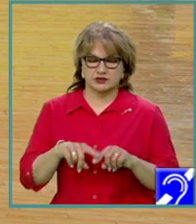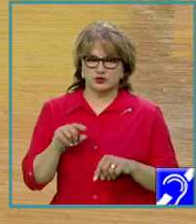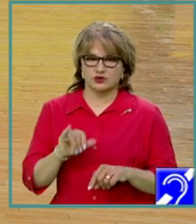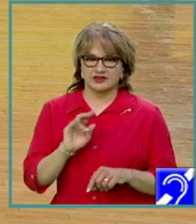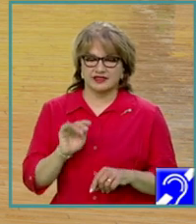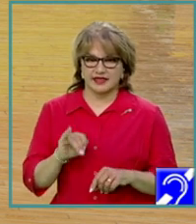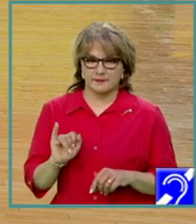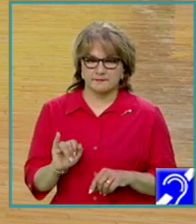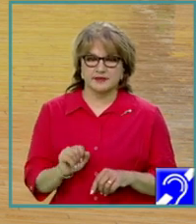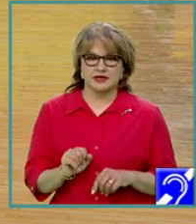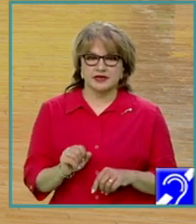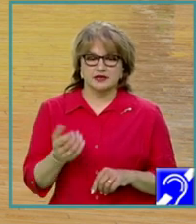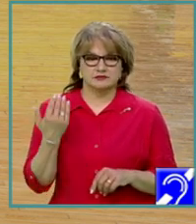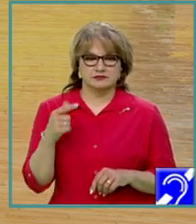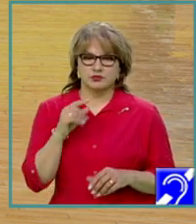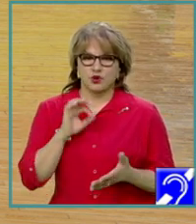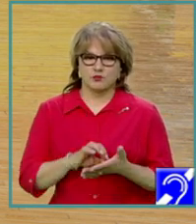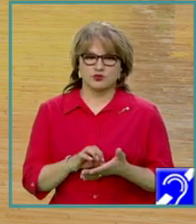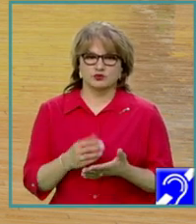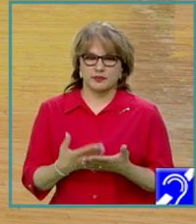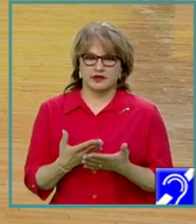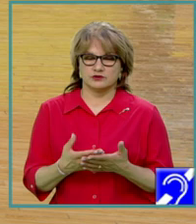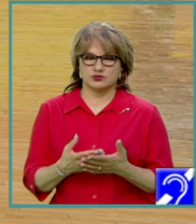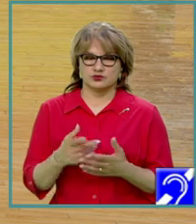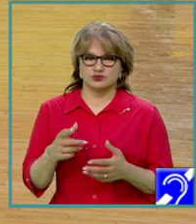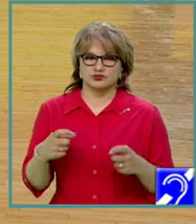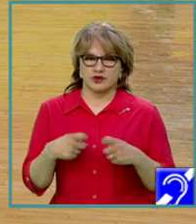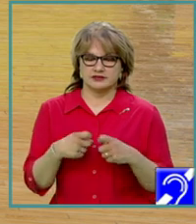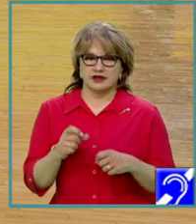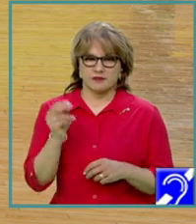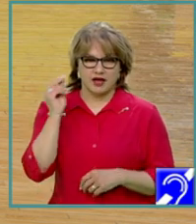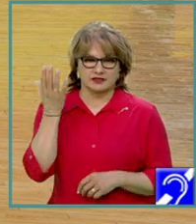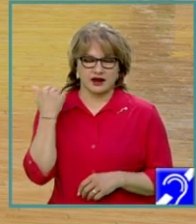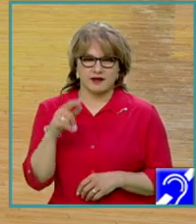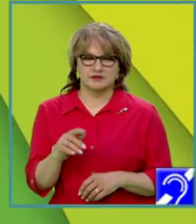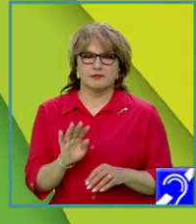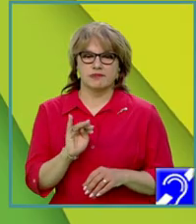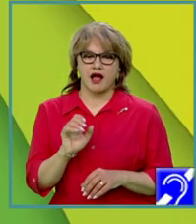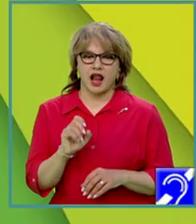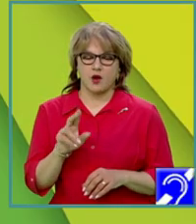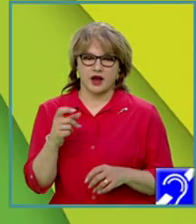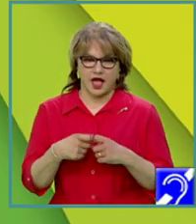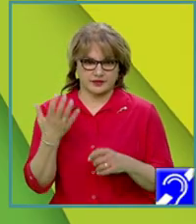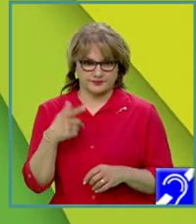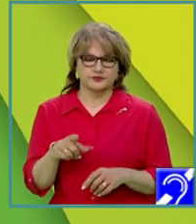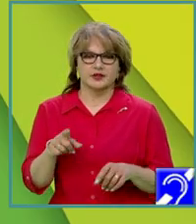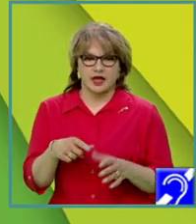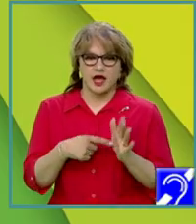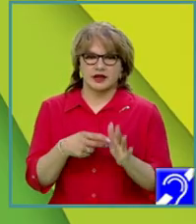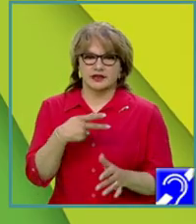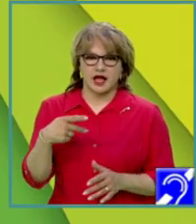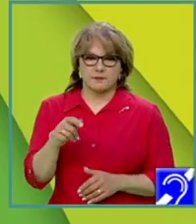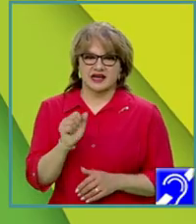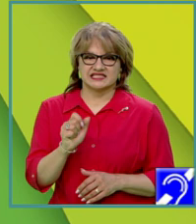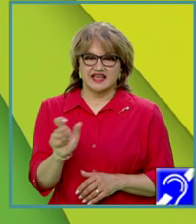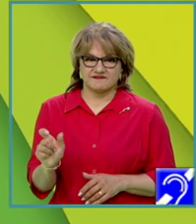itemii propuși pentru testele de antrenament de la bacalaureat. Se numește capa-secvență într-un